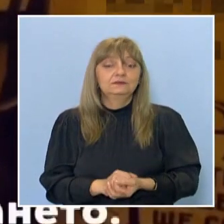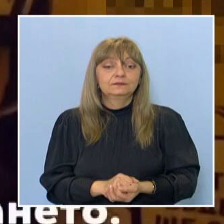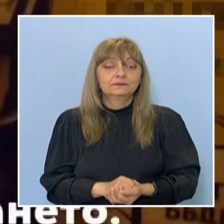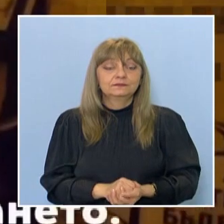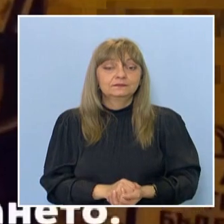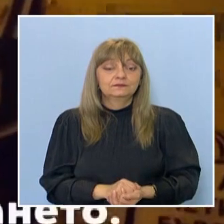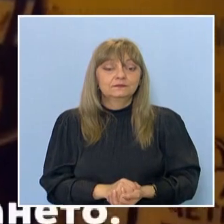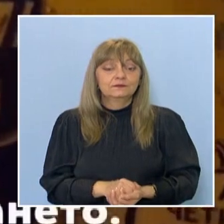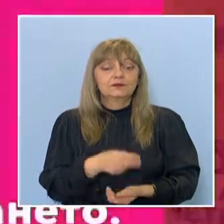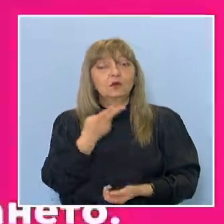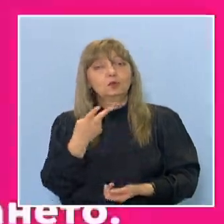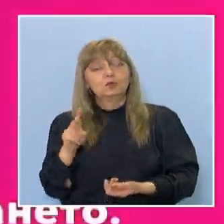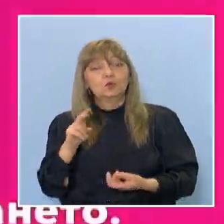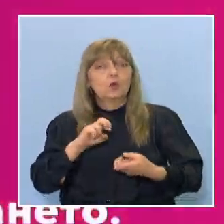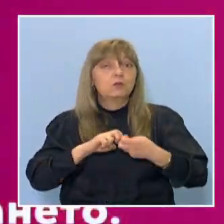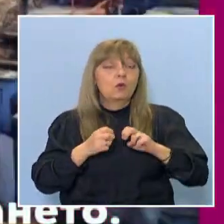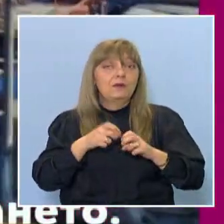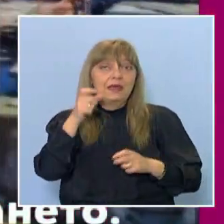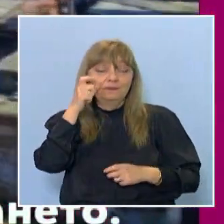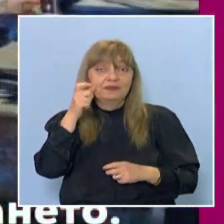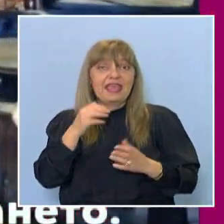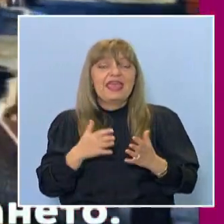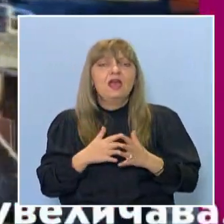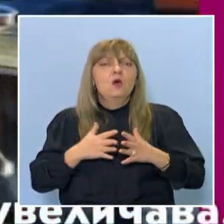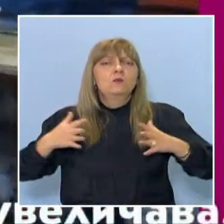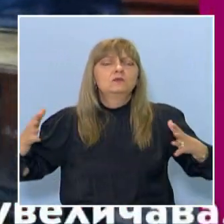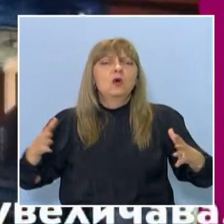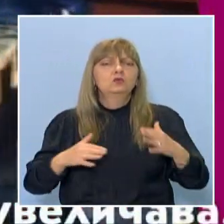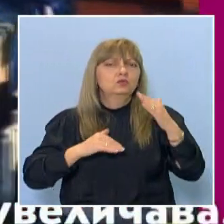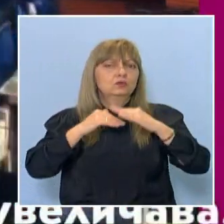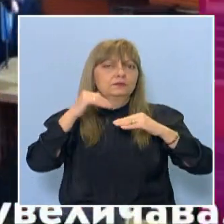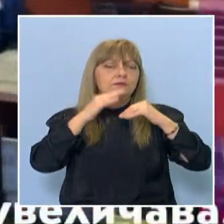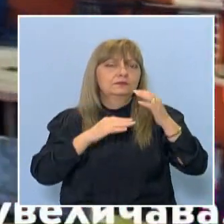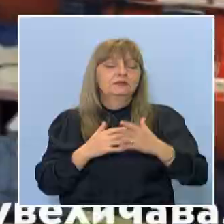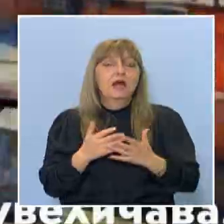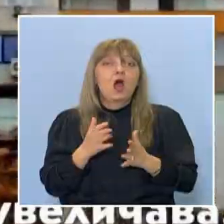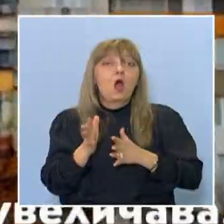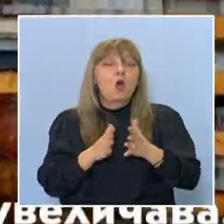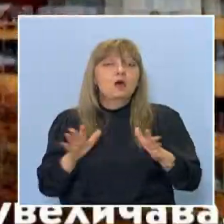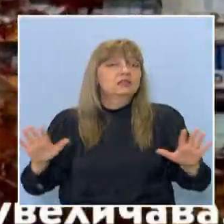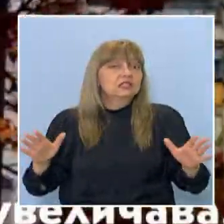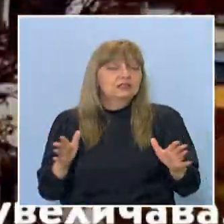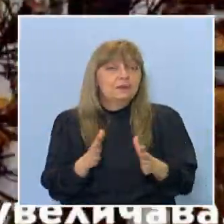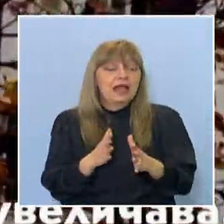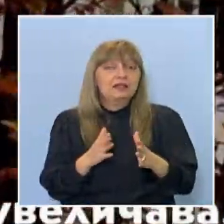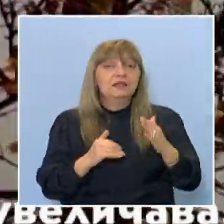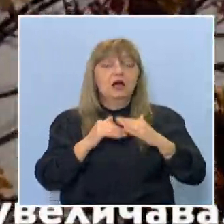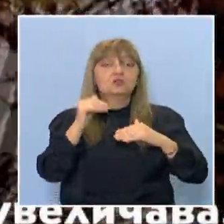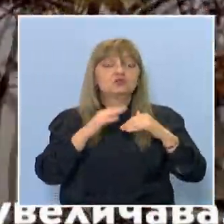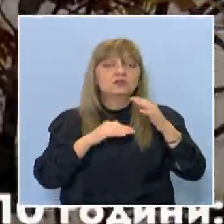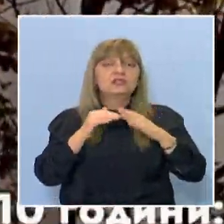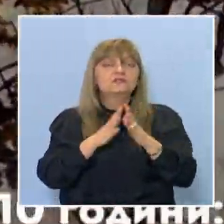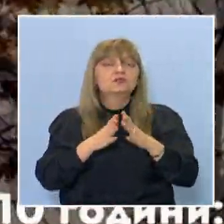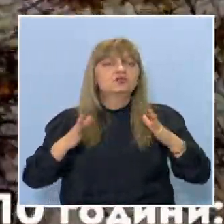Друг проблем във Варна е презъстрояването. населението намалява, а строителството се